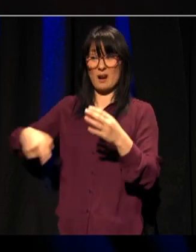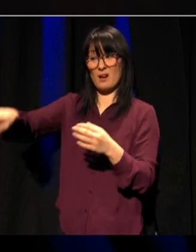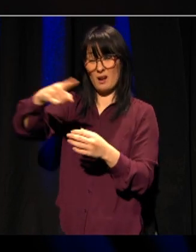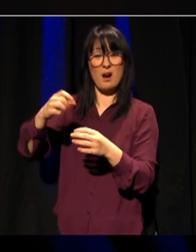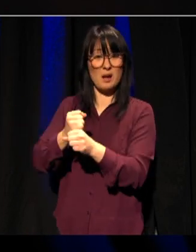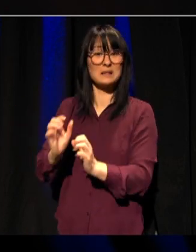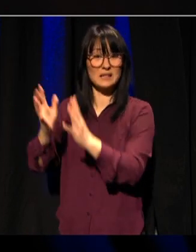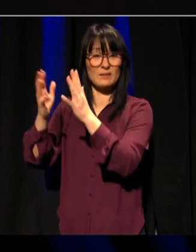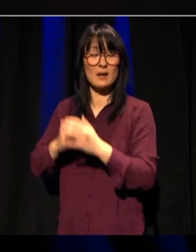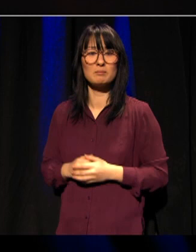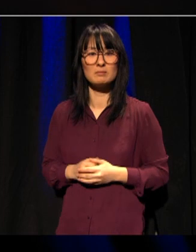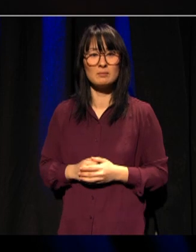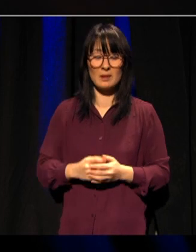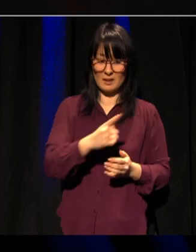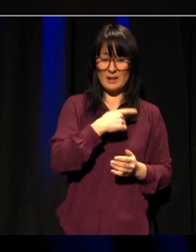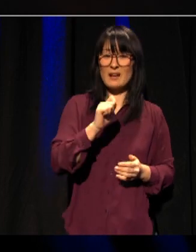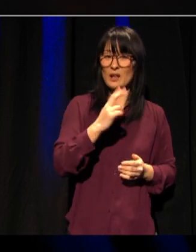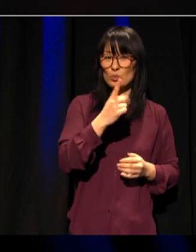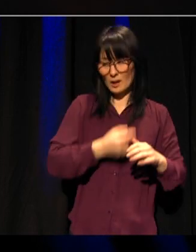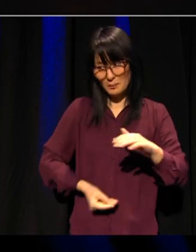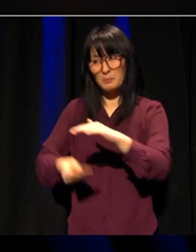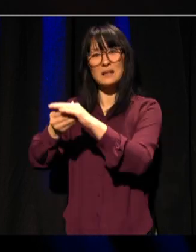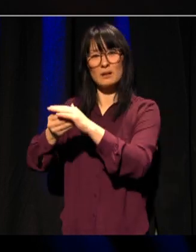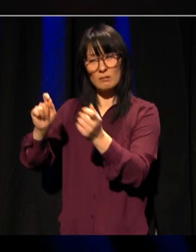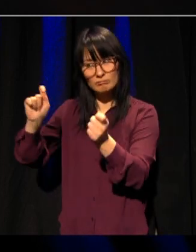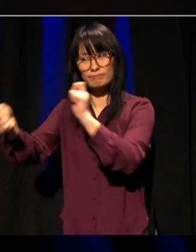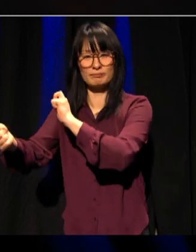MTNU skal bidra i dette arbeidet.